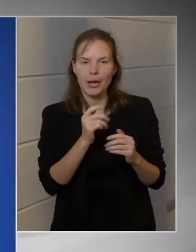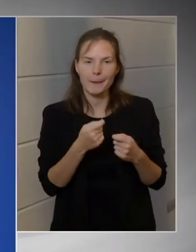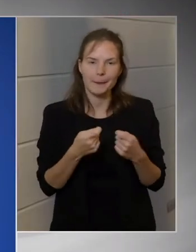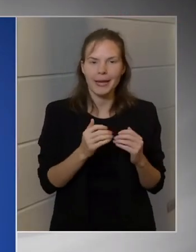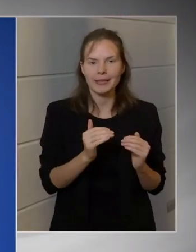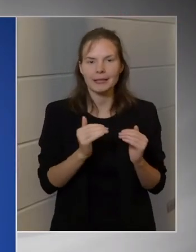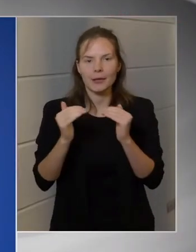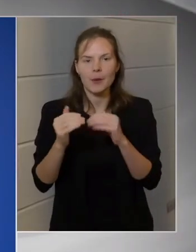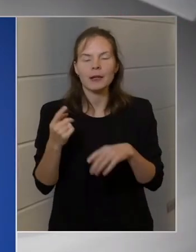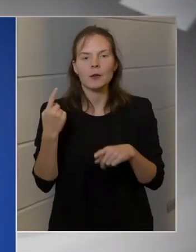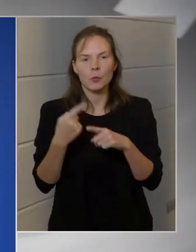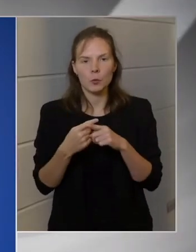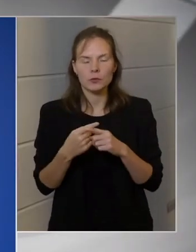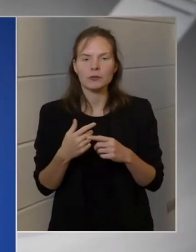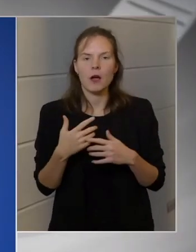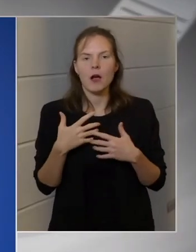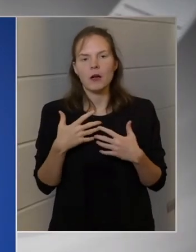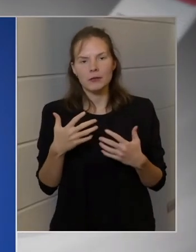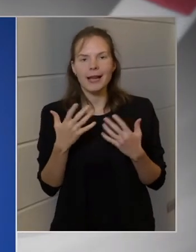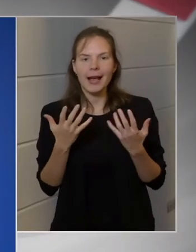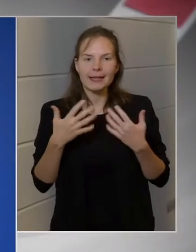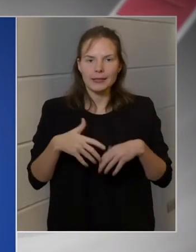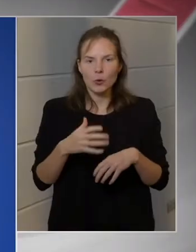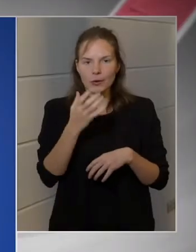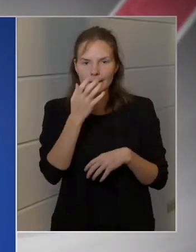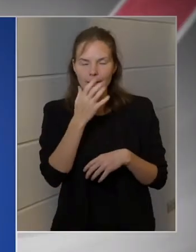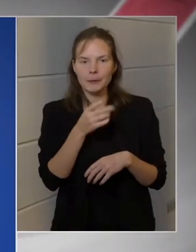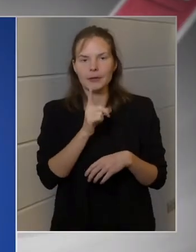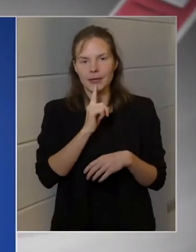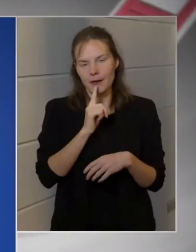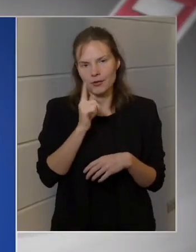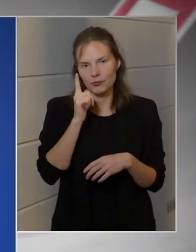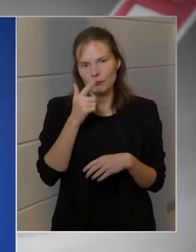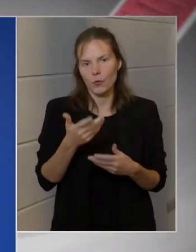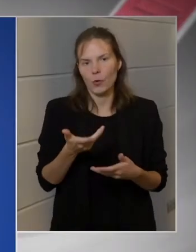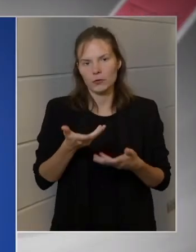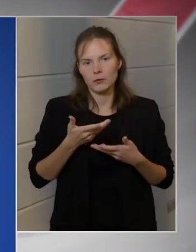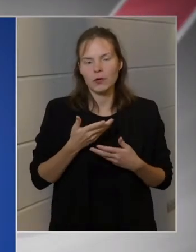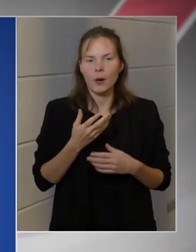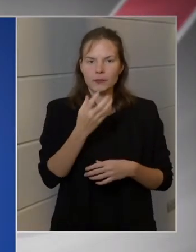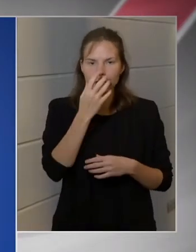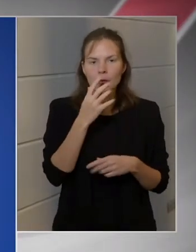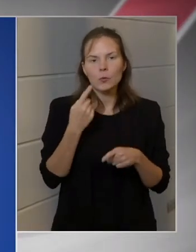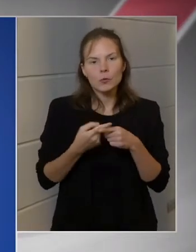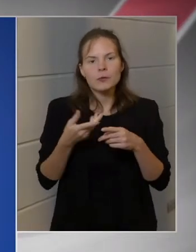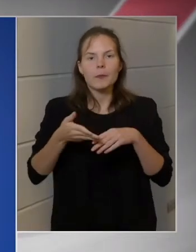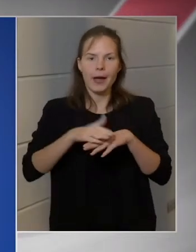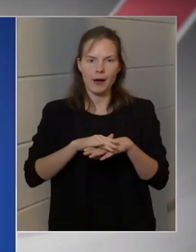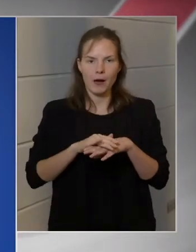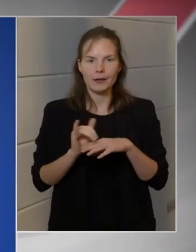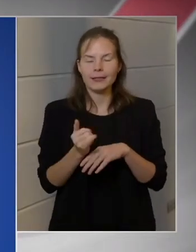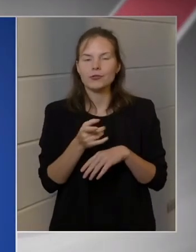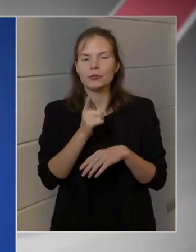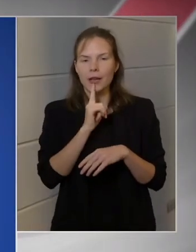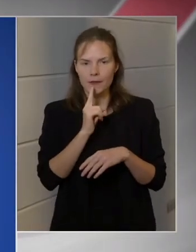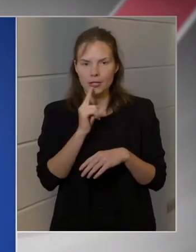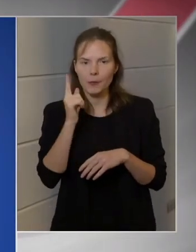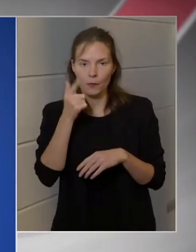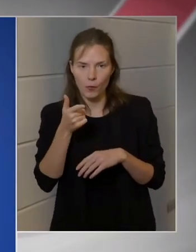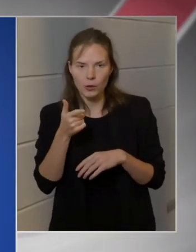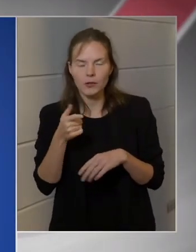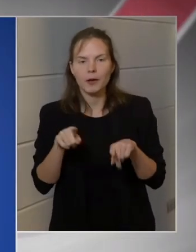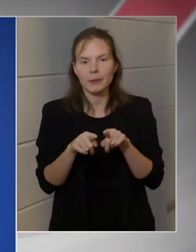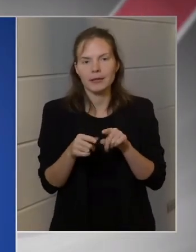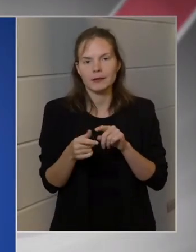Lélegeztetőgépre is várhatóan kevesebben kerülnek, és meghalni is kevesebben fognak az előrejelzések szerint, mint amennyien a